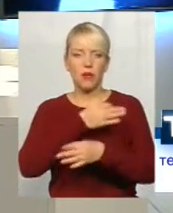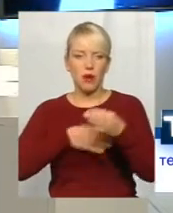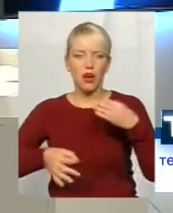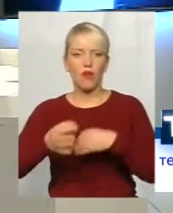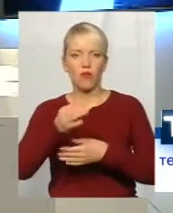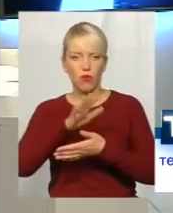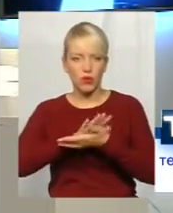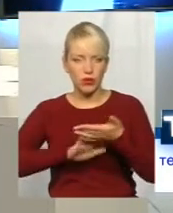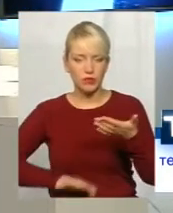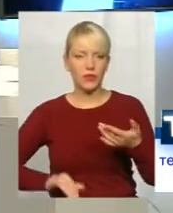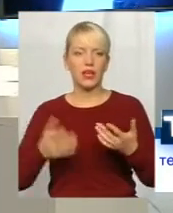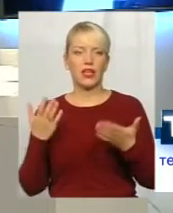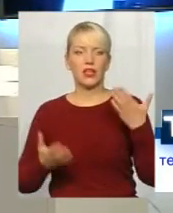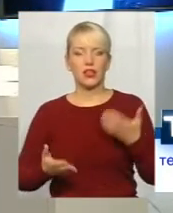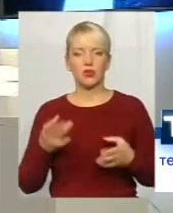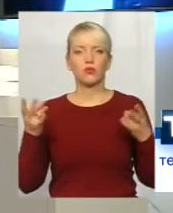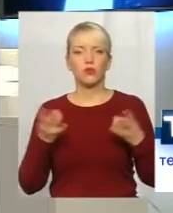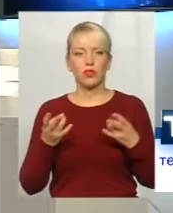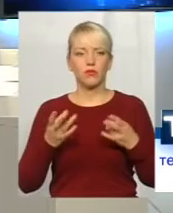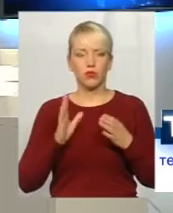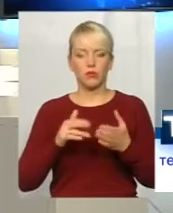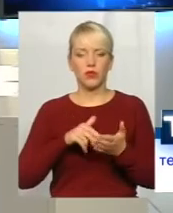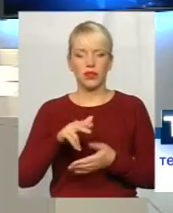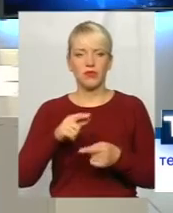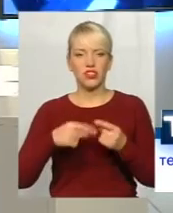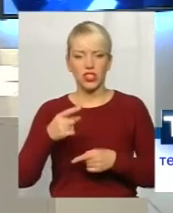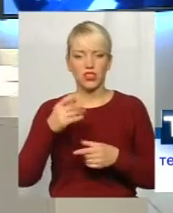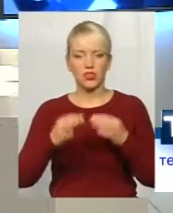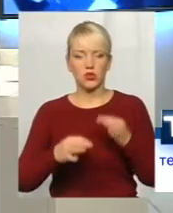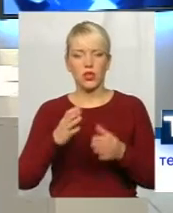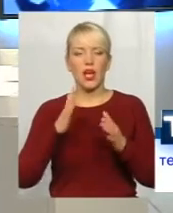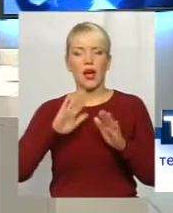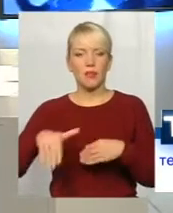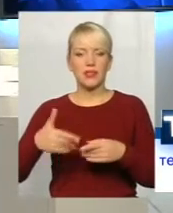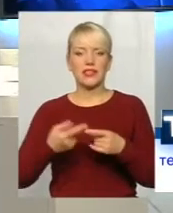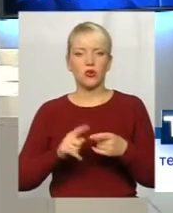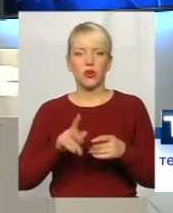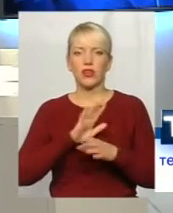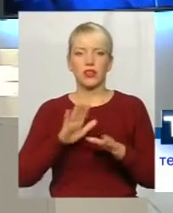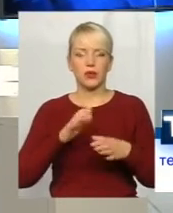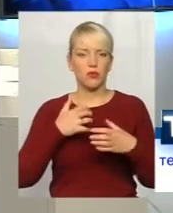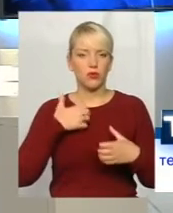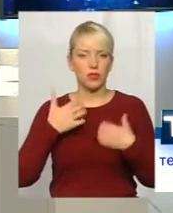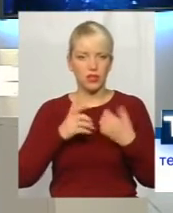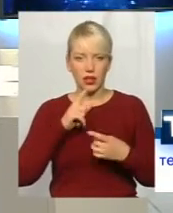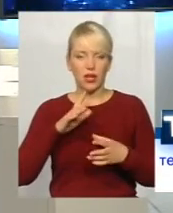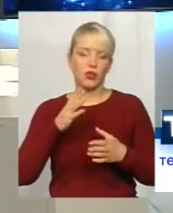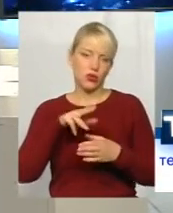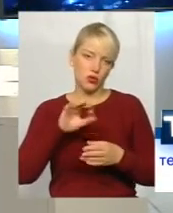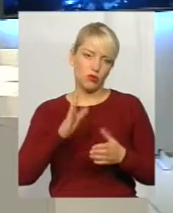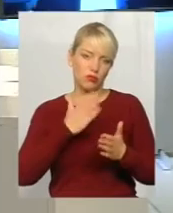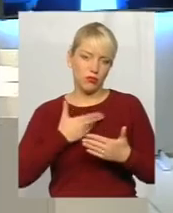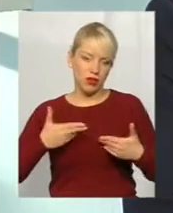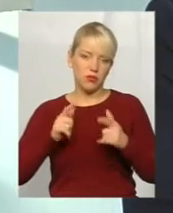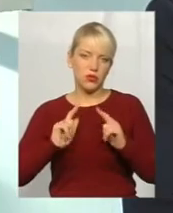процедуру, і якщо потрібно буде, проходимо через суд. І після того, як у нас не буде ніяких застережень, ми приступимо вже до